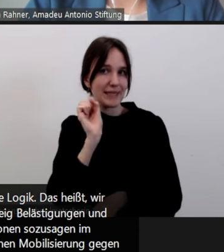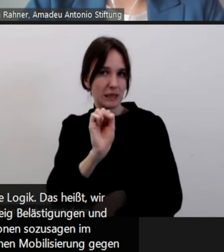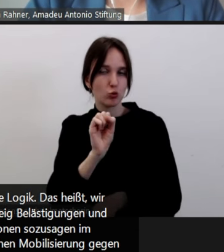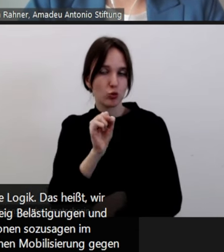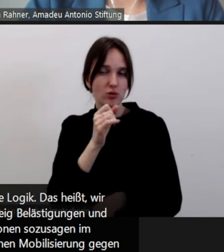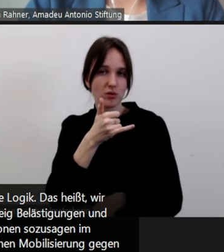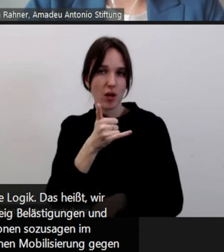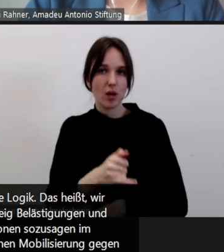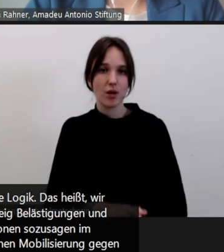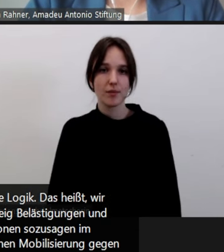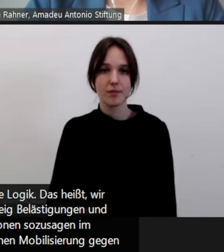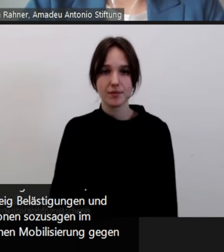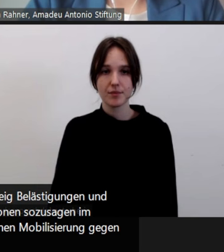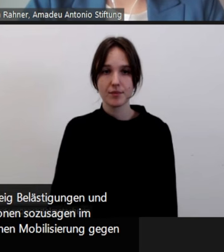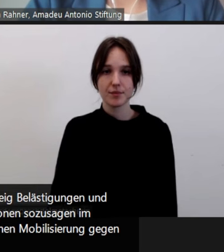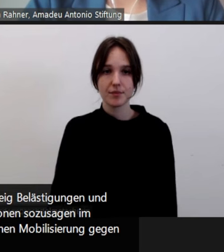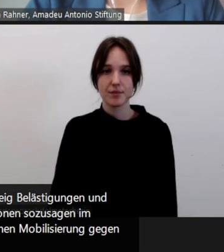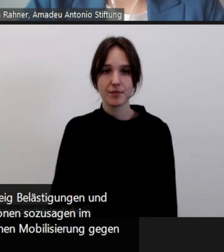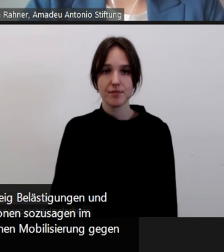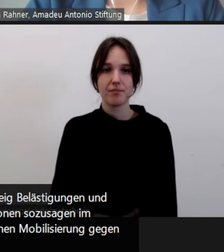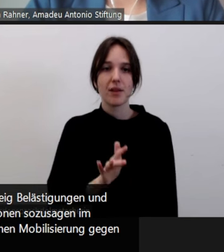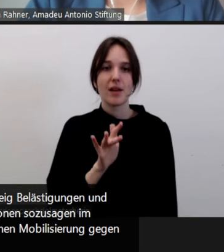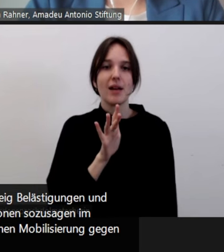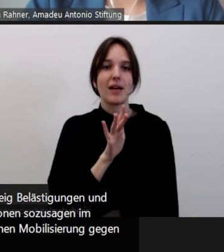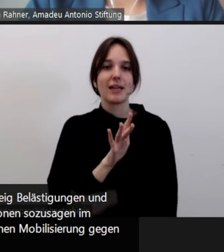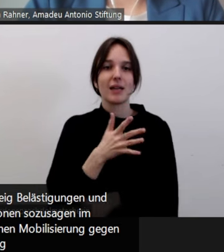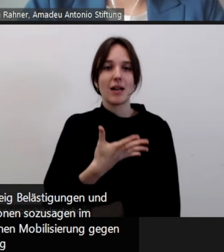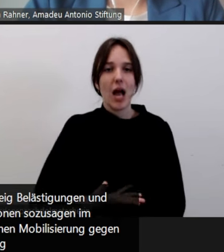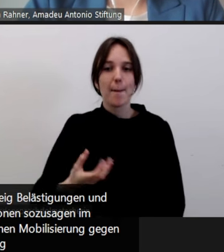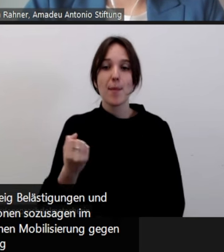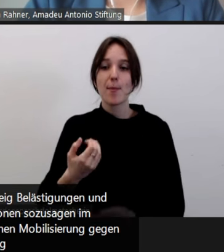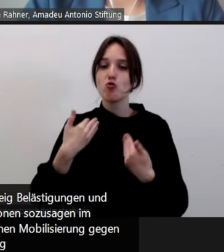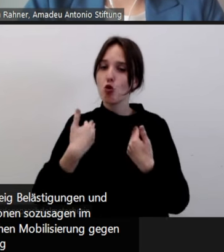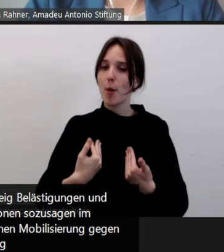Abtreibung und körperliche Selbstbestimmung.